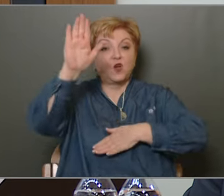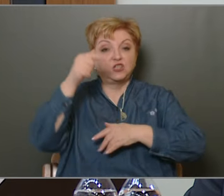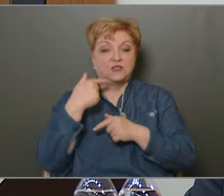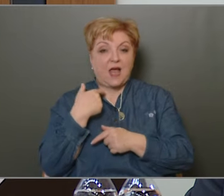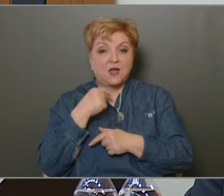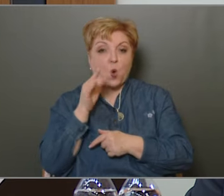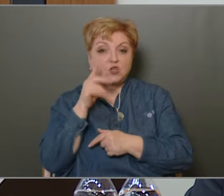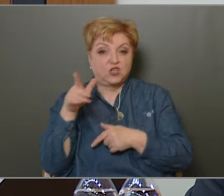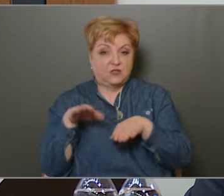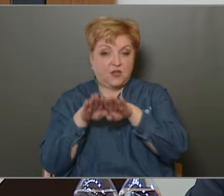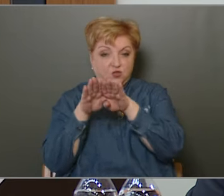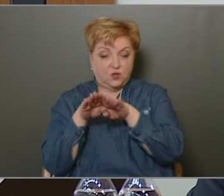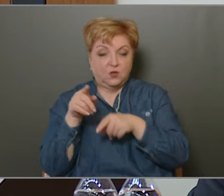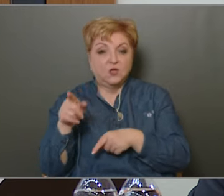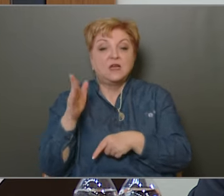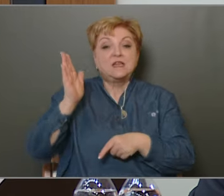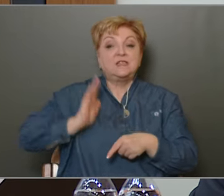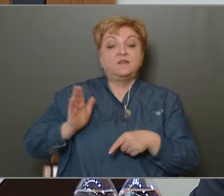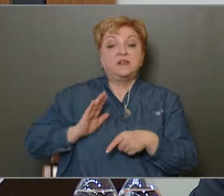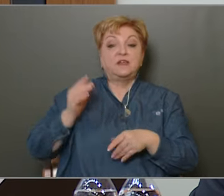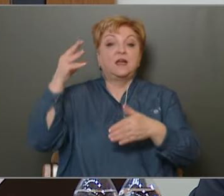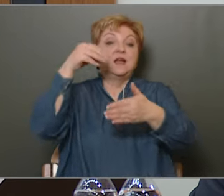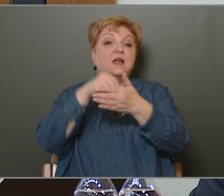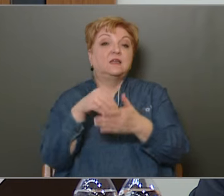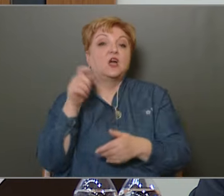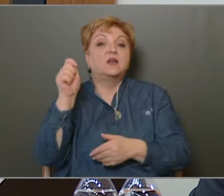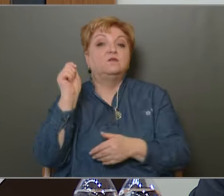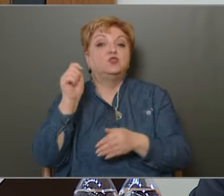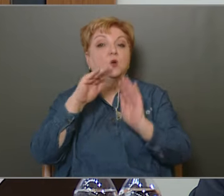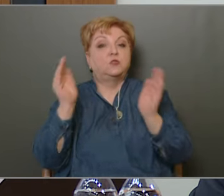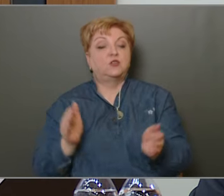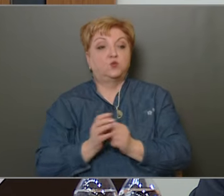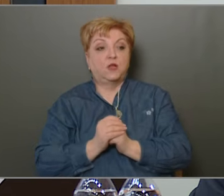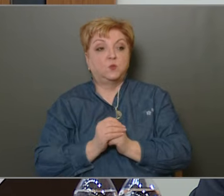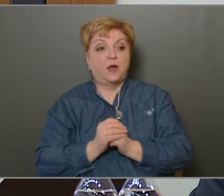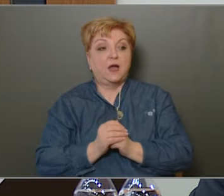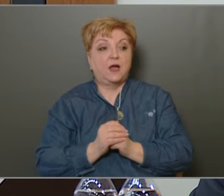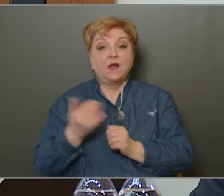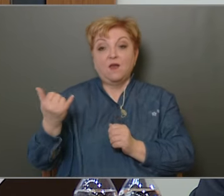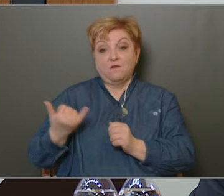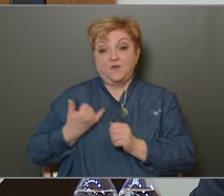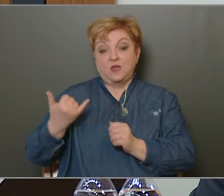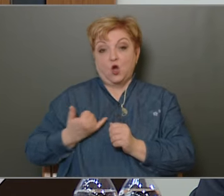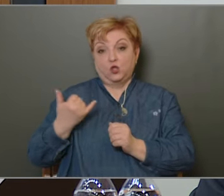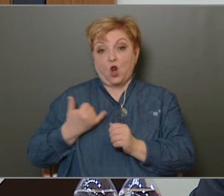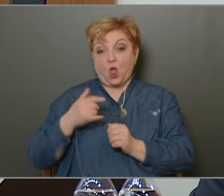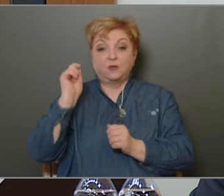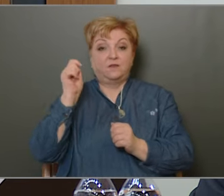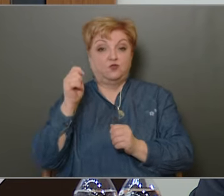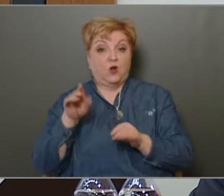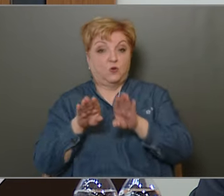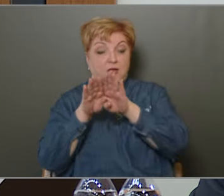felháborító módon, szivilként sikerült bejuttatni a képviselőtestületbe. Ugyanis fiatalabb képviselőtársaim,